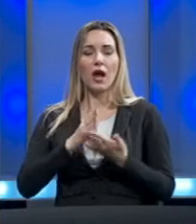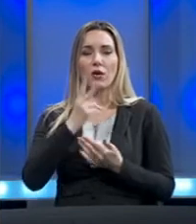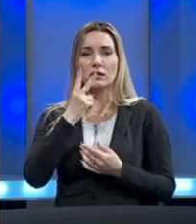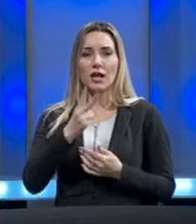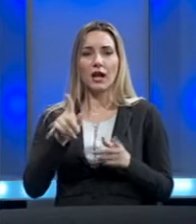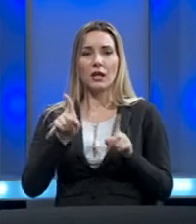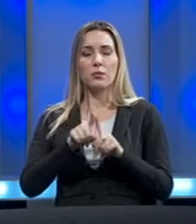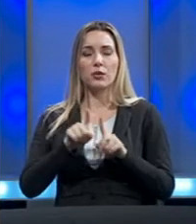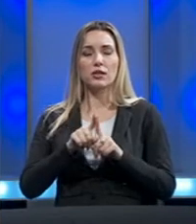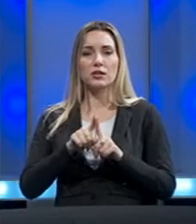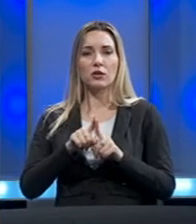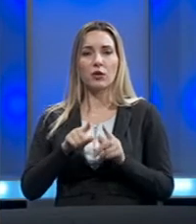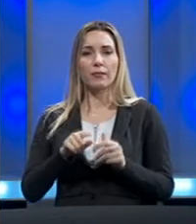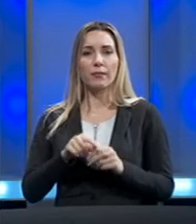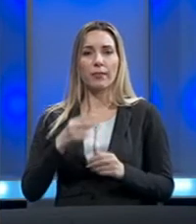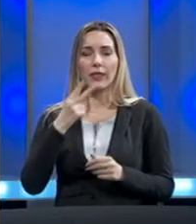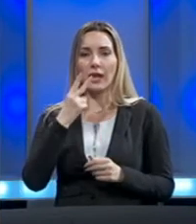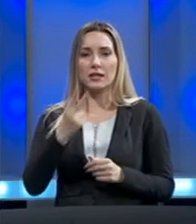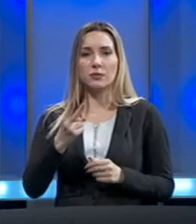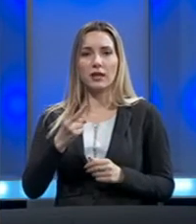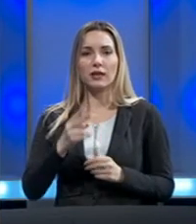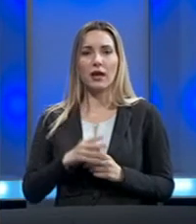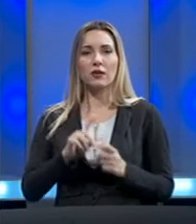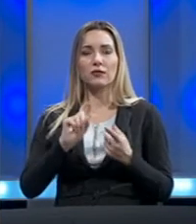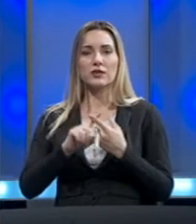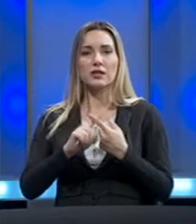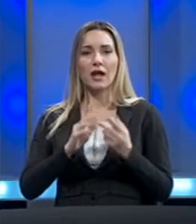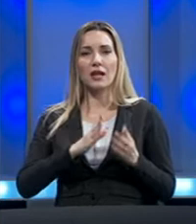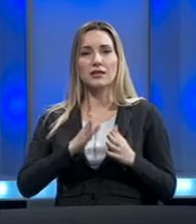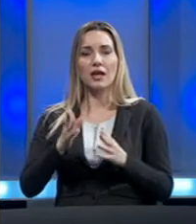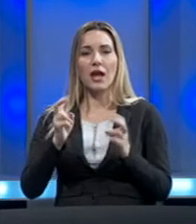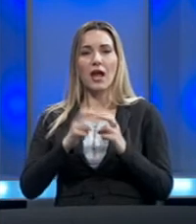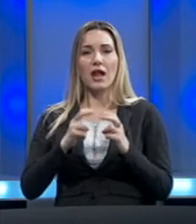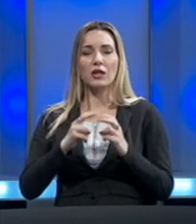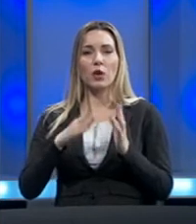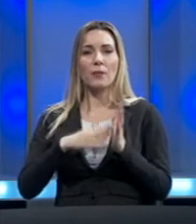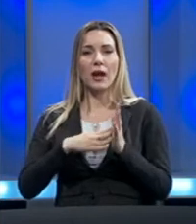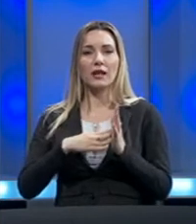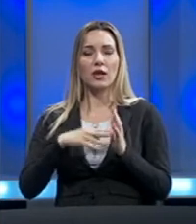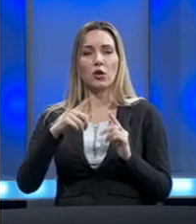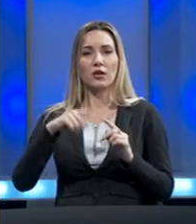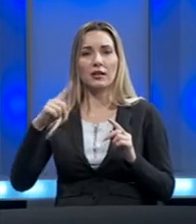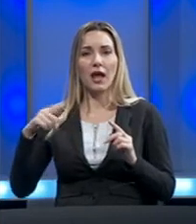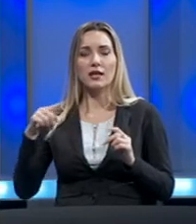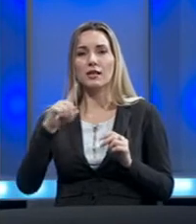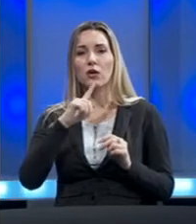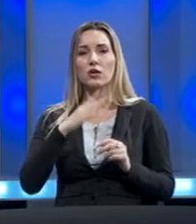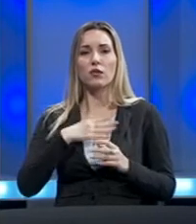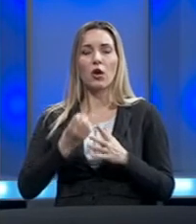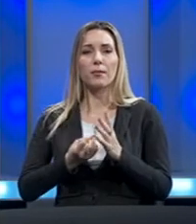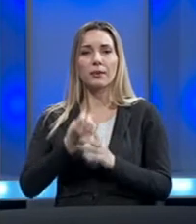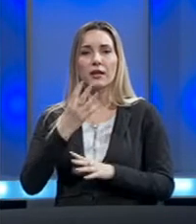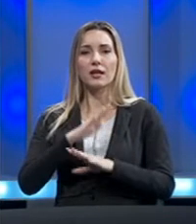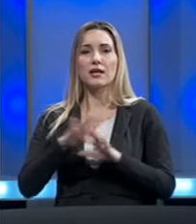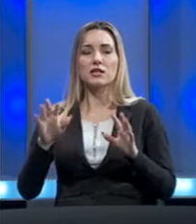također sa aspekta fizikalne strane, samo elektromagnetnog talasa koji je u svojoj prirodi, znači